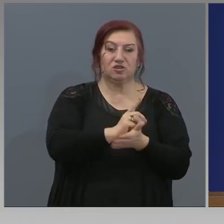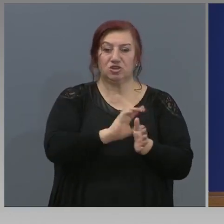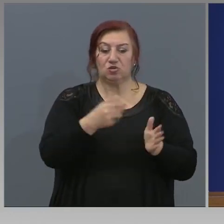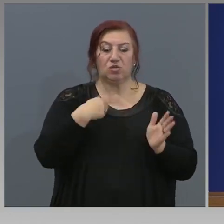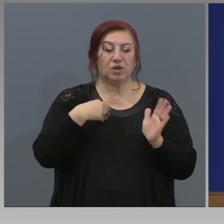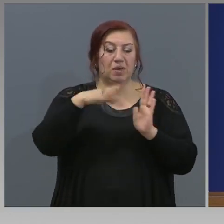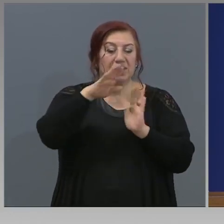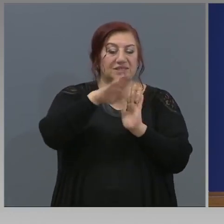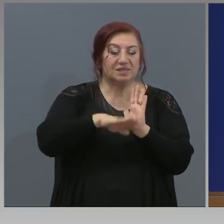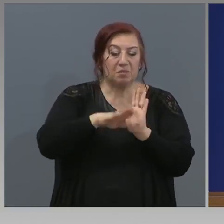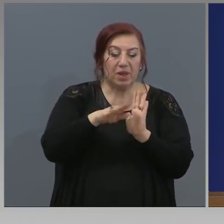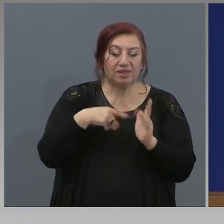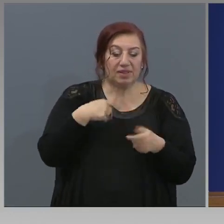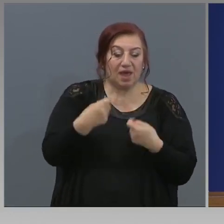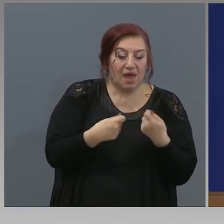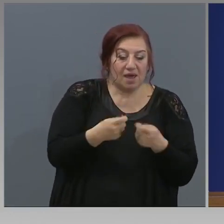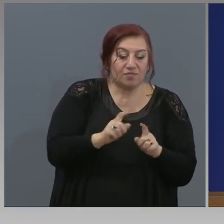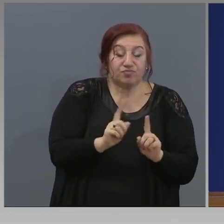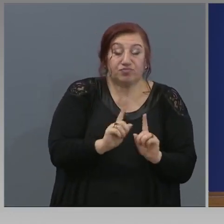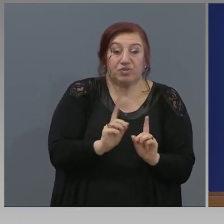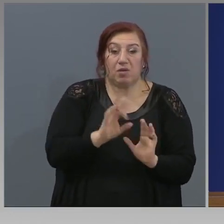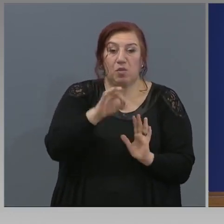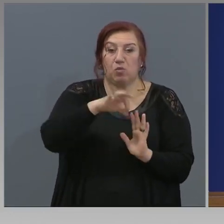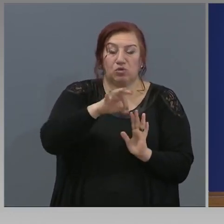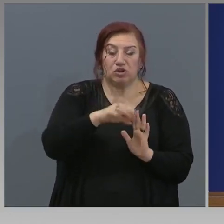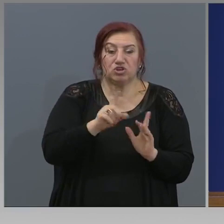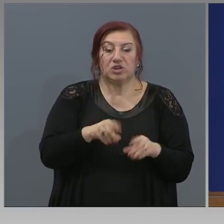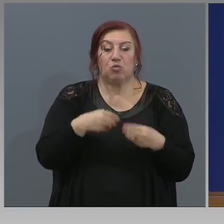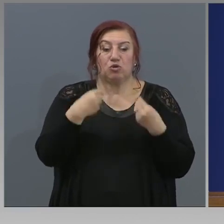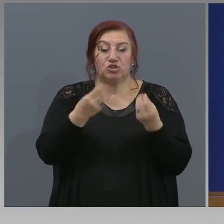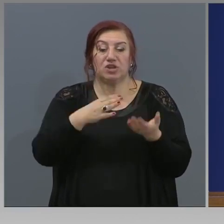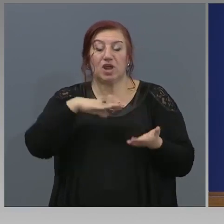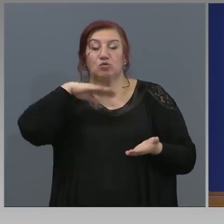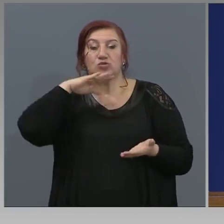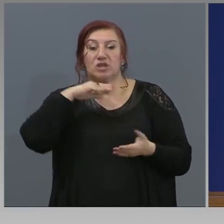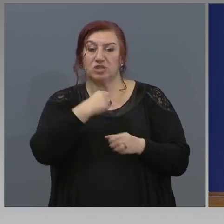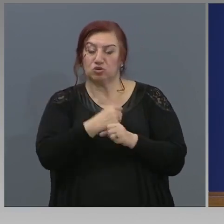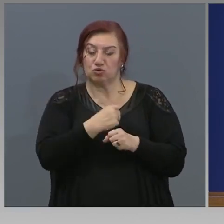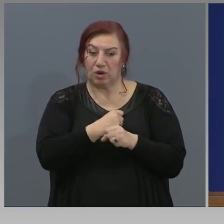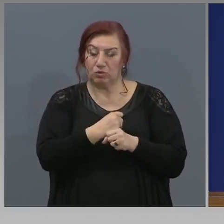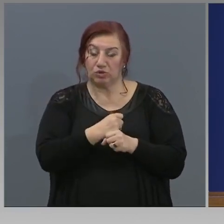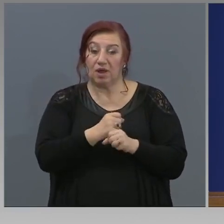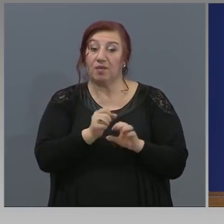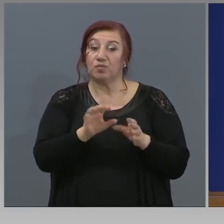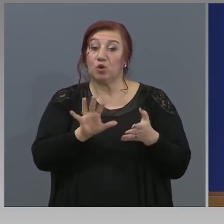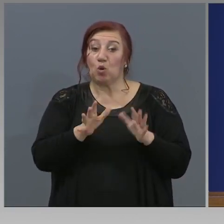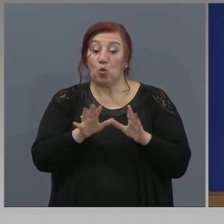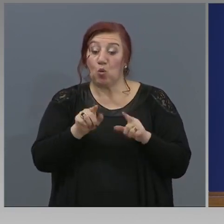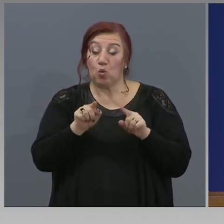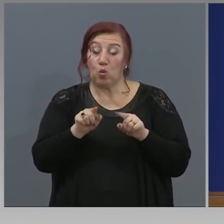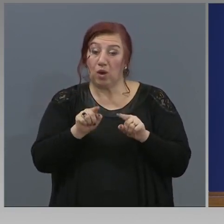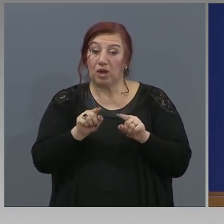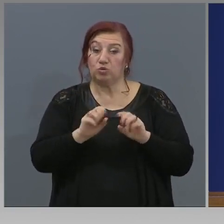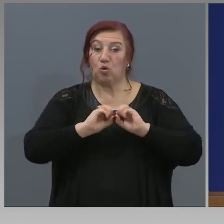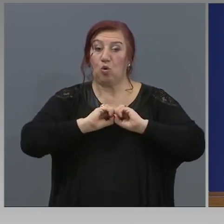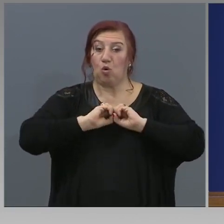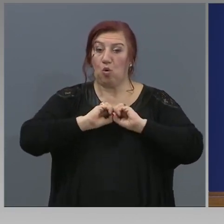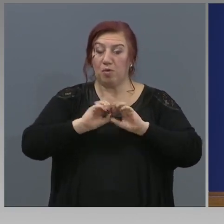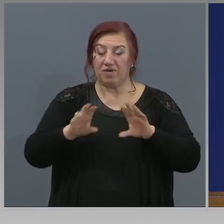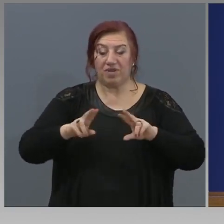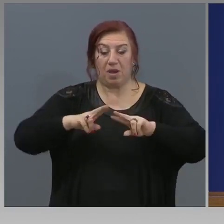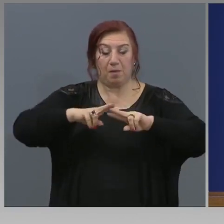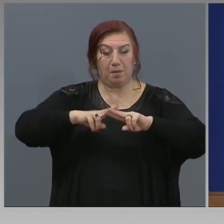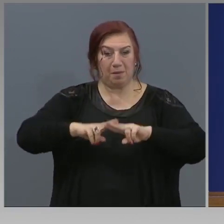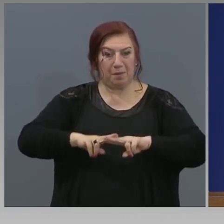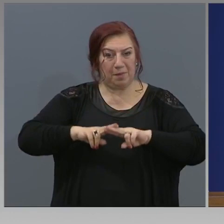спад съответно в дейността и нямат възможност да осигуряват достатъчно работа, а тогава, когато вече обявят престой,